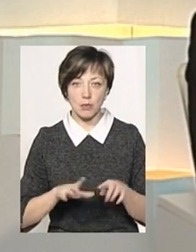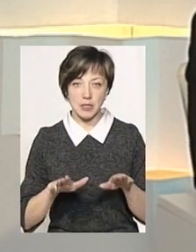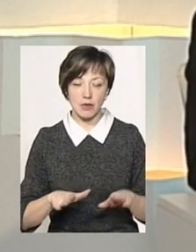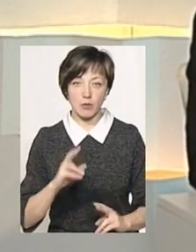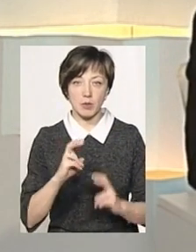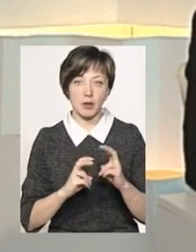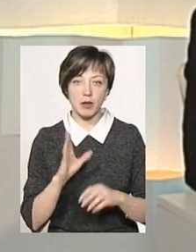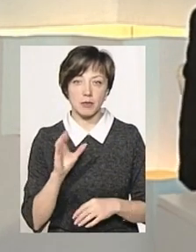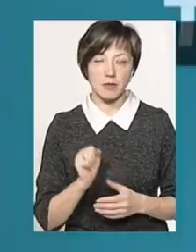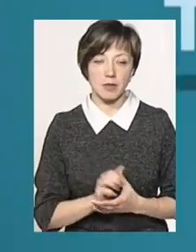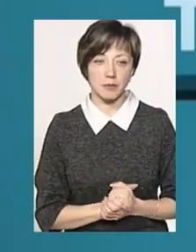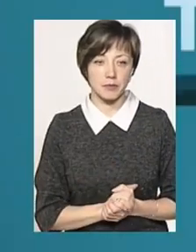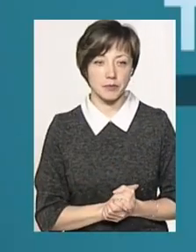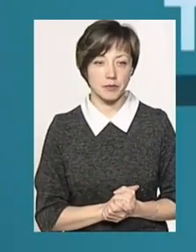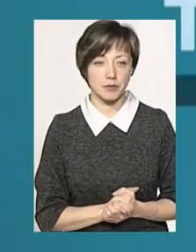місцевого підприємства.